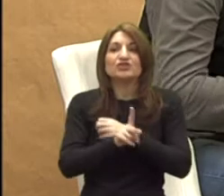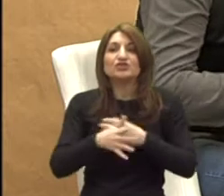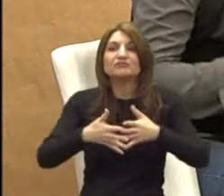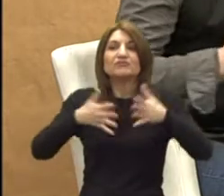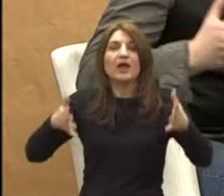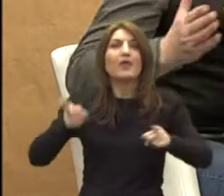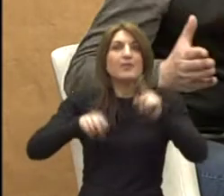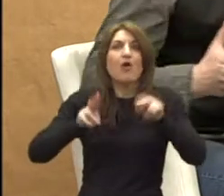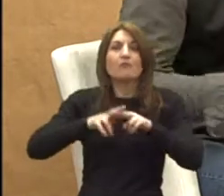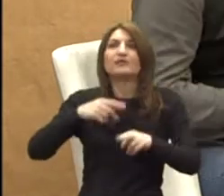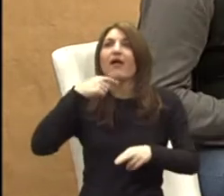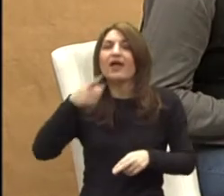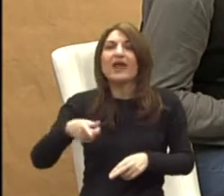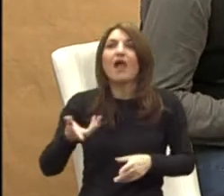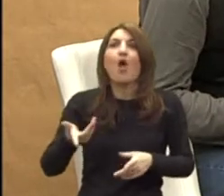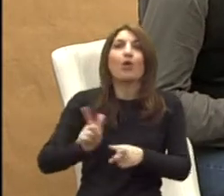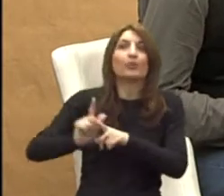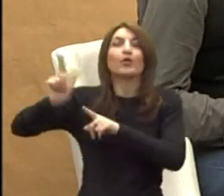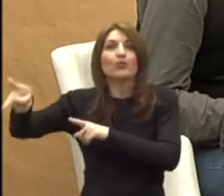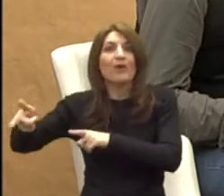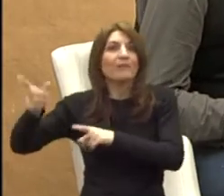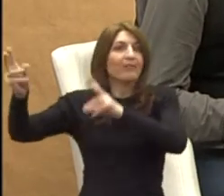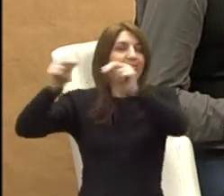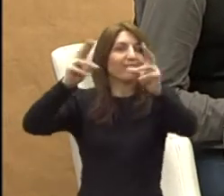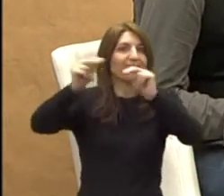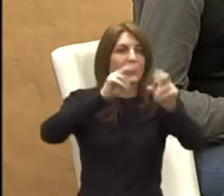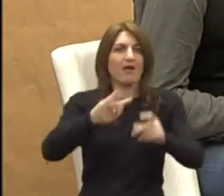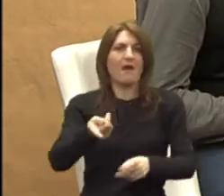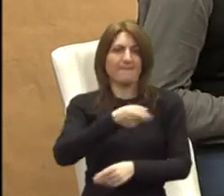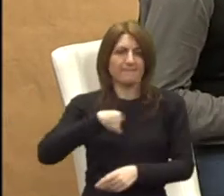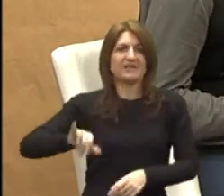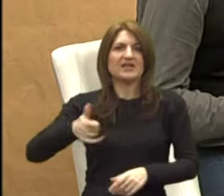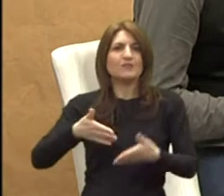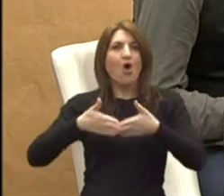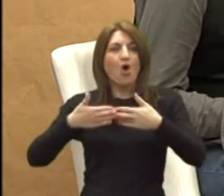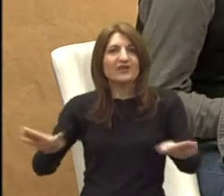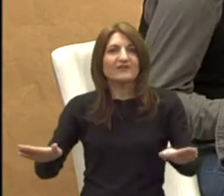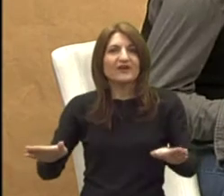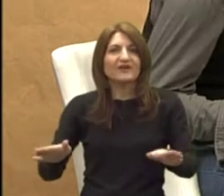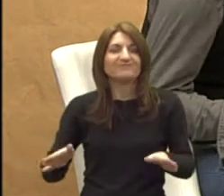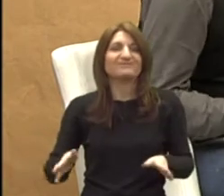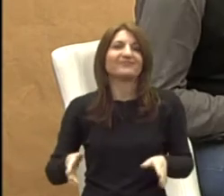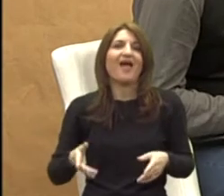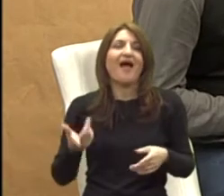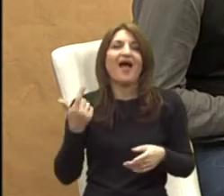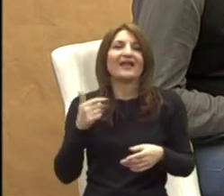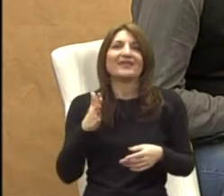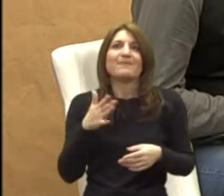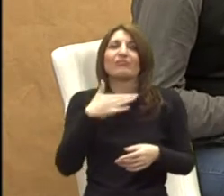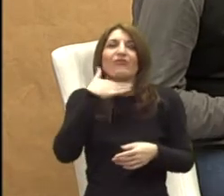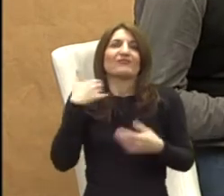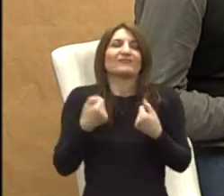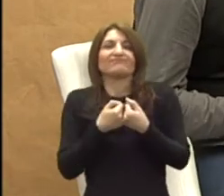će taj netko reći nekom drugom. Mi smo otvoreni, naravno. Kapazitete su nam ograničeni. I